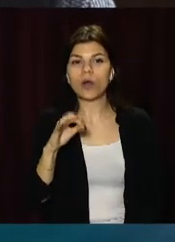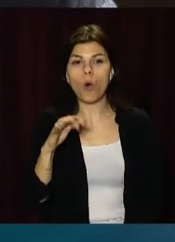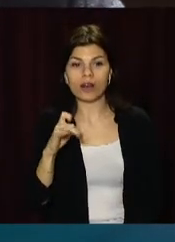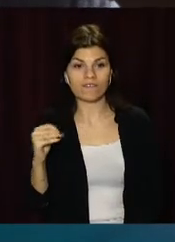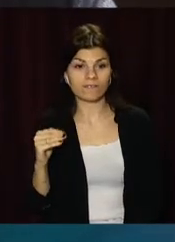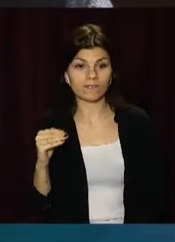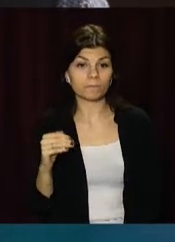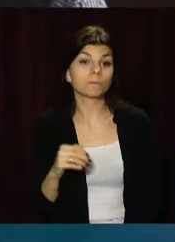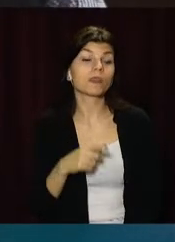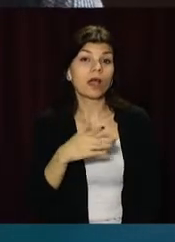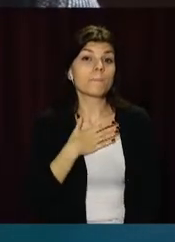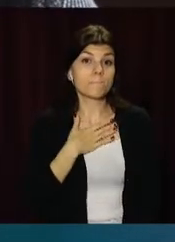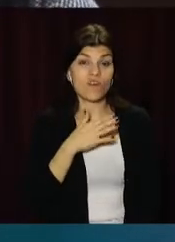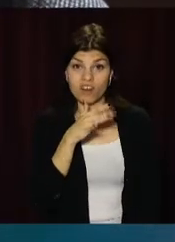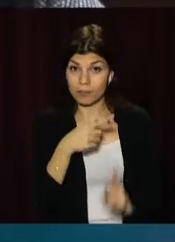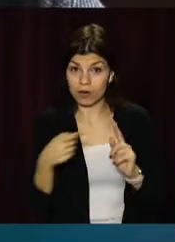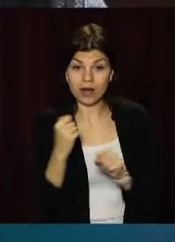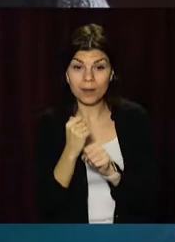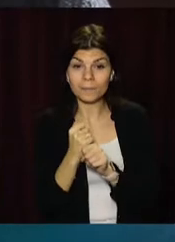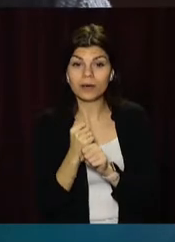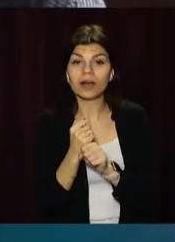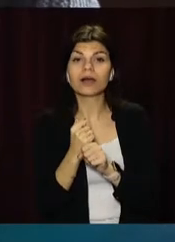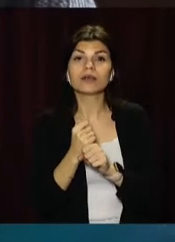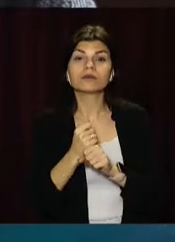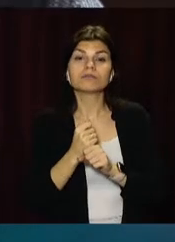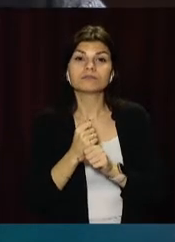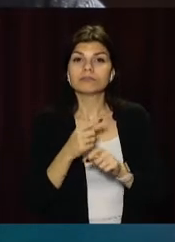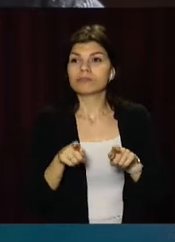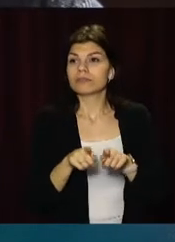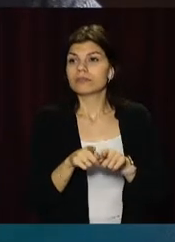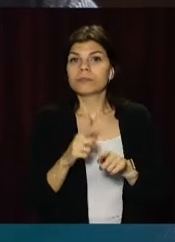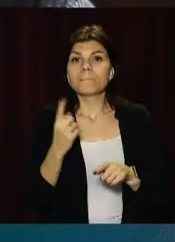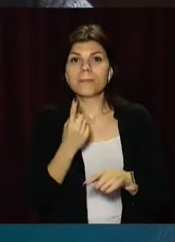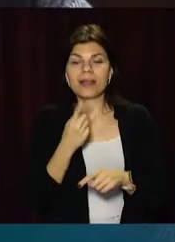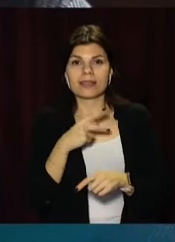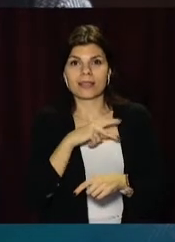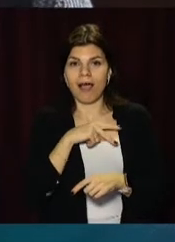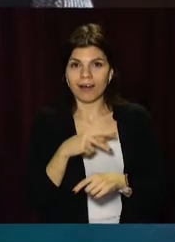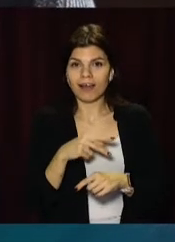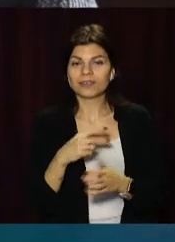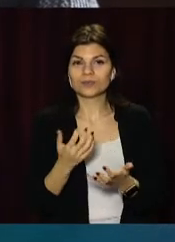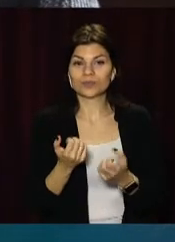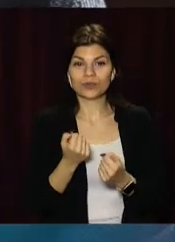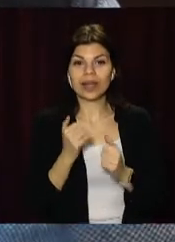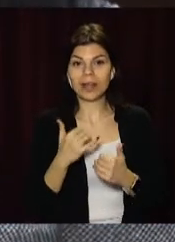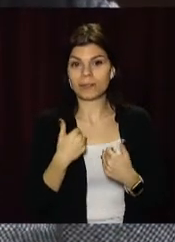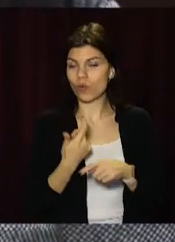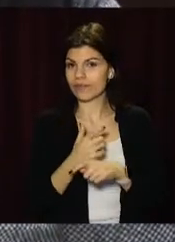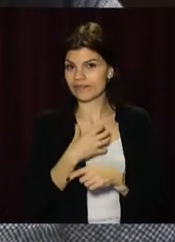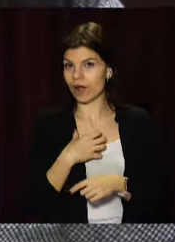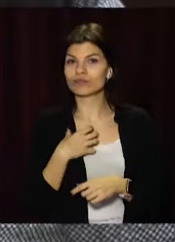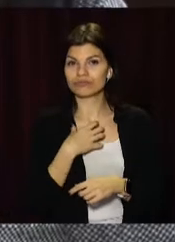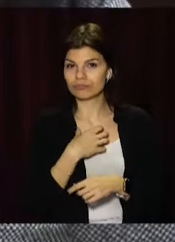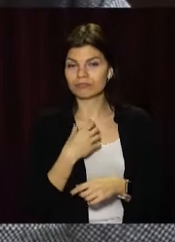моє час роботи перше таке виробництво і перша награда, яка для мене дуже важлива.